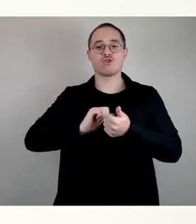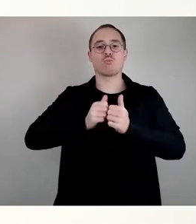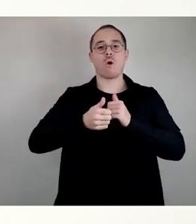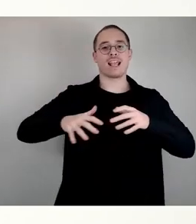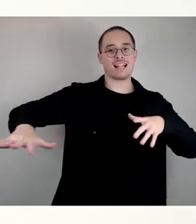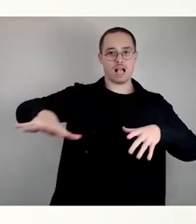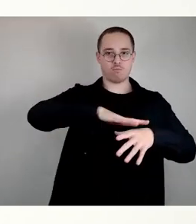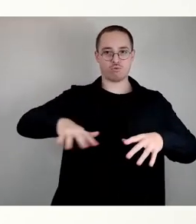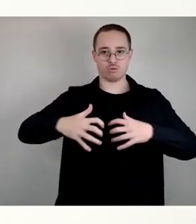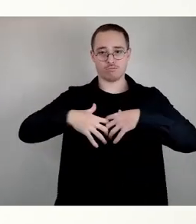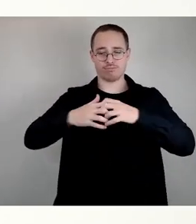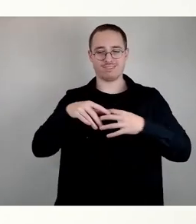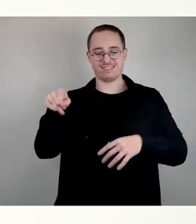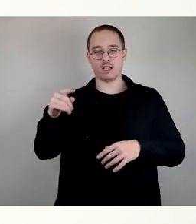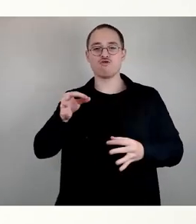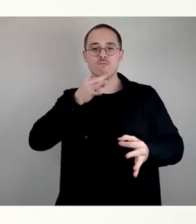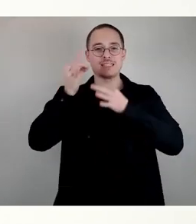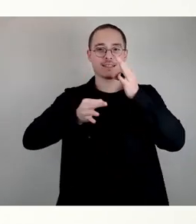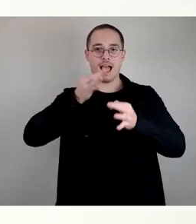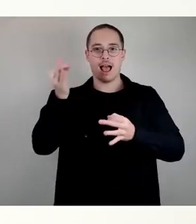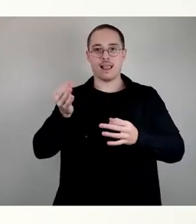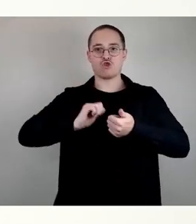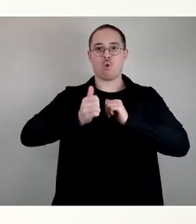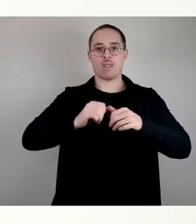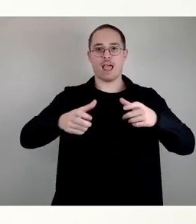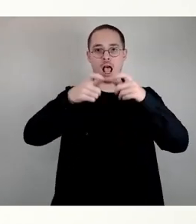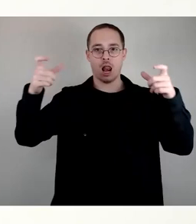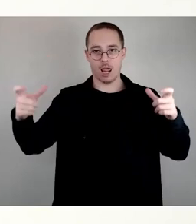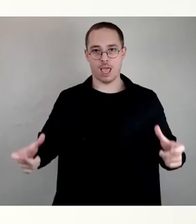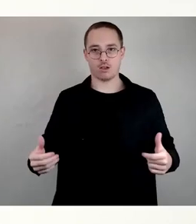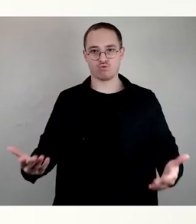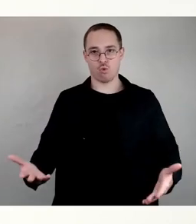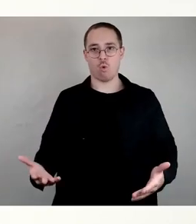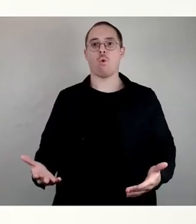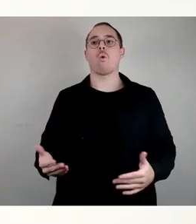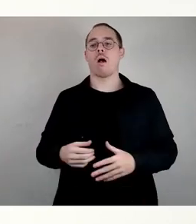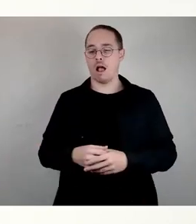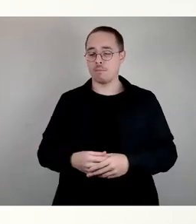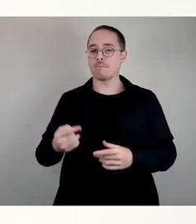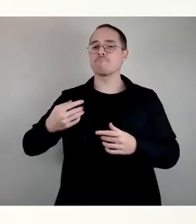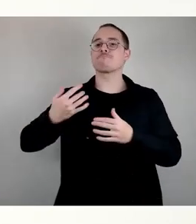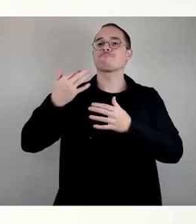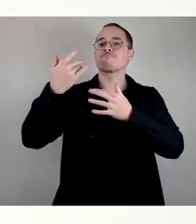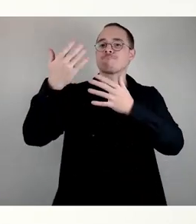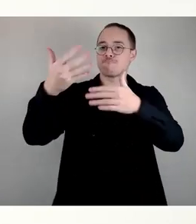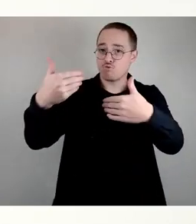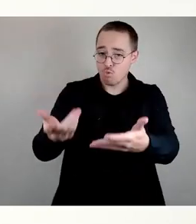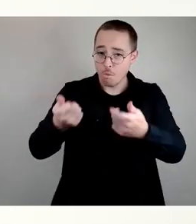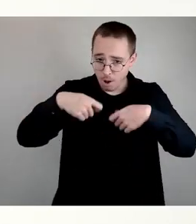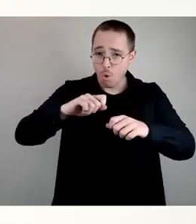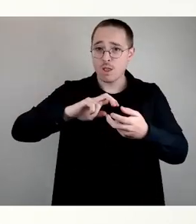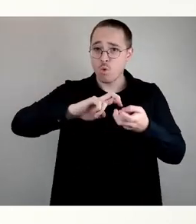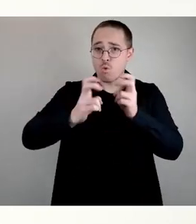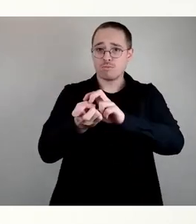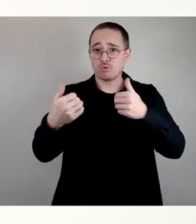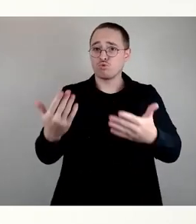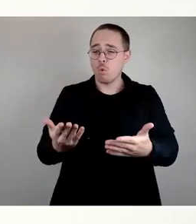heißt, es gibt eine Nachnutzungsperspektive, aber bis das baulich umgesetzt wird, und hier ist zunächst erstmal eine Planung